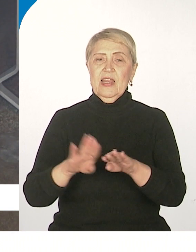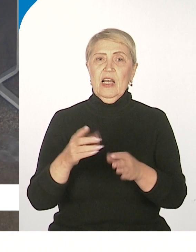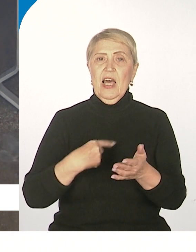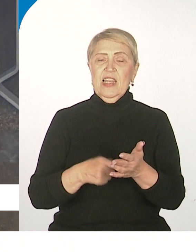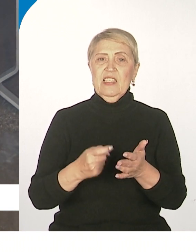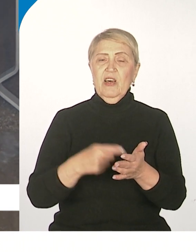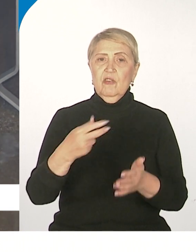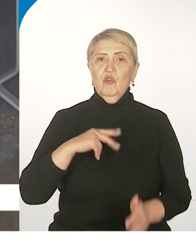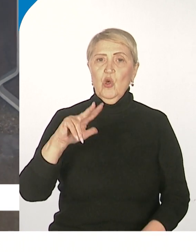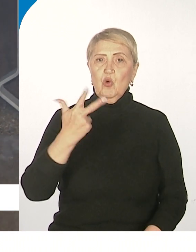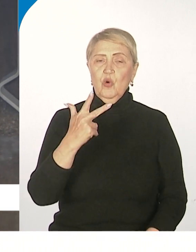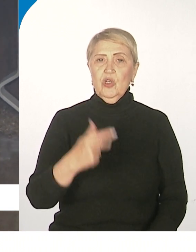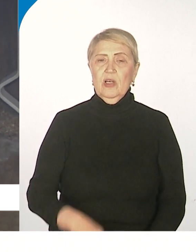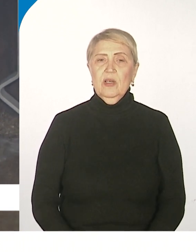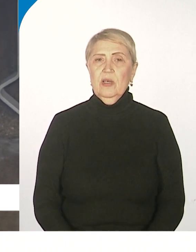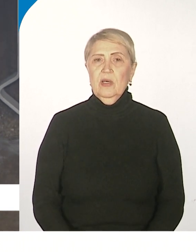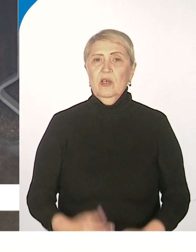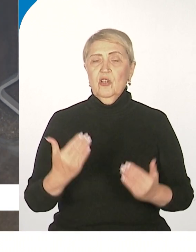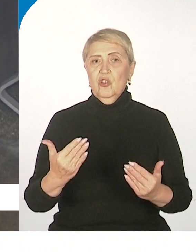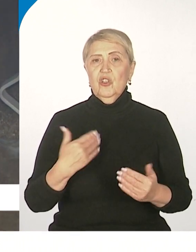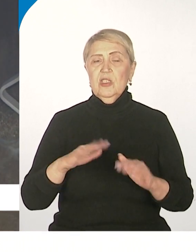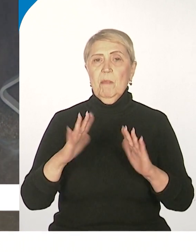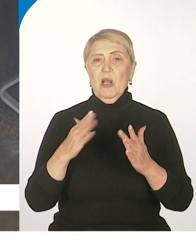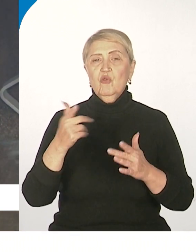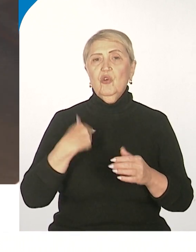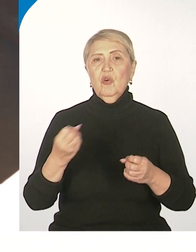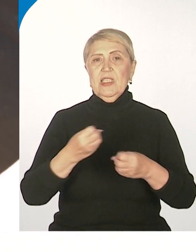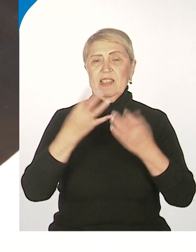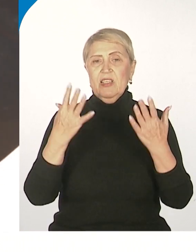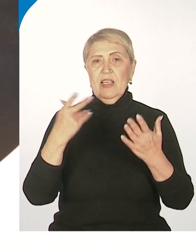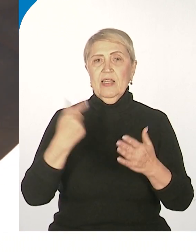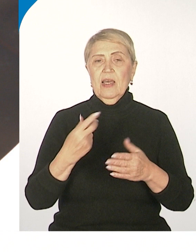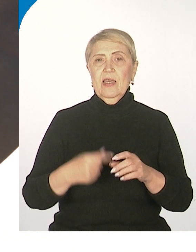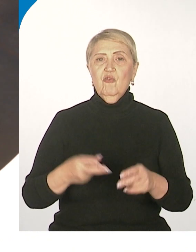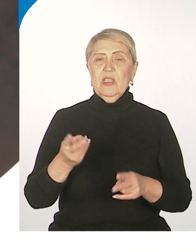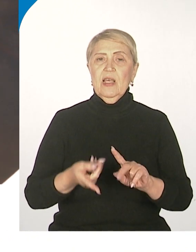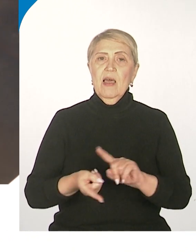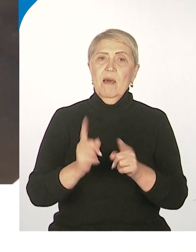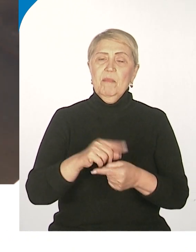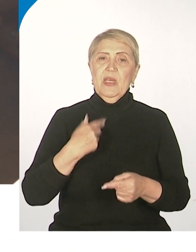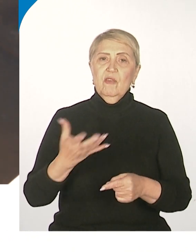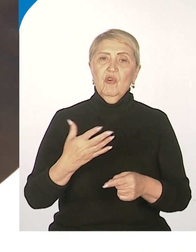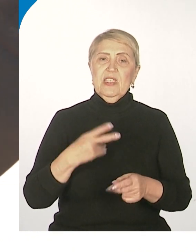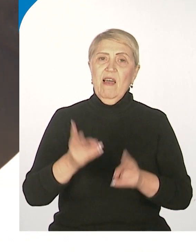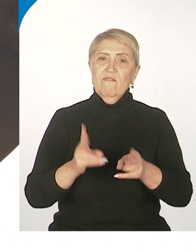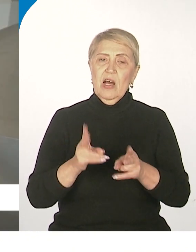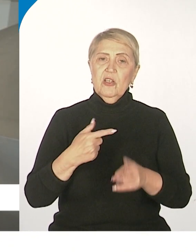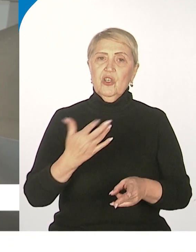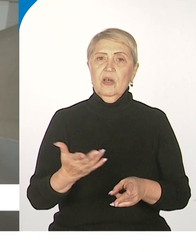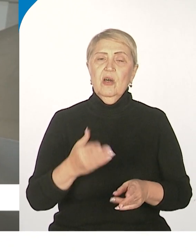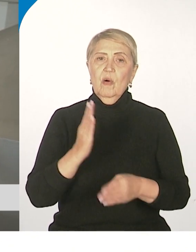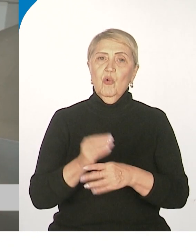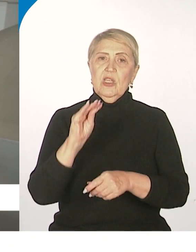«троечку». Сейчас происходит осветление и перекачка в сусловарочный котел, где будет происходить кипячение и